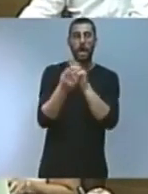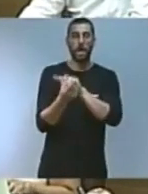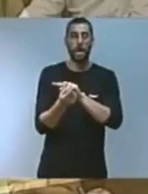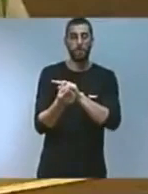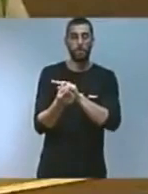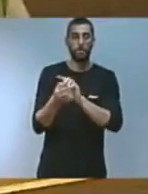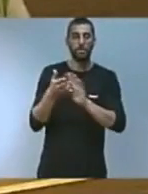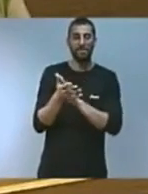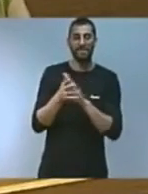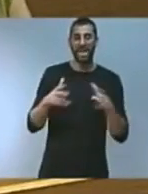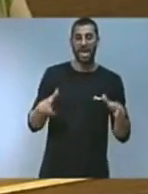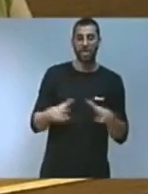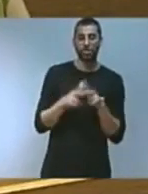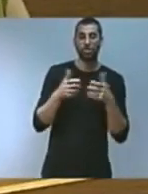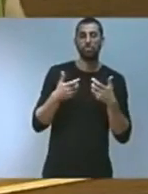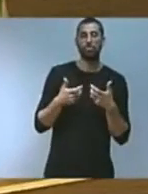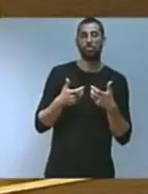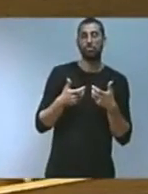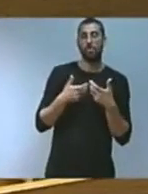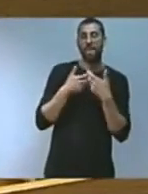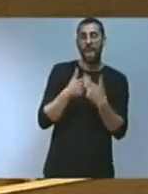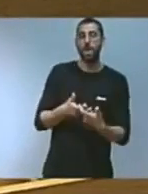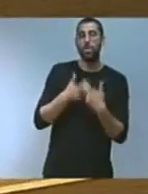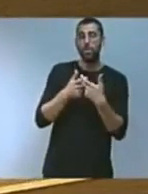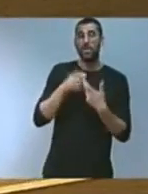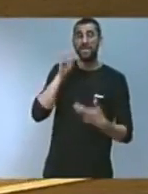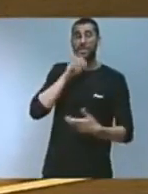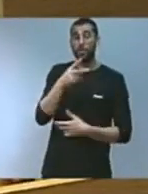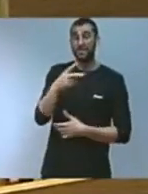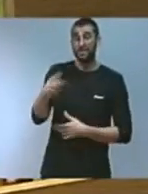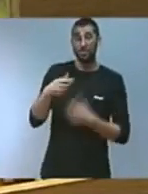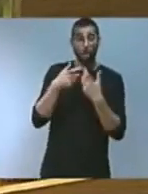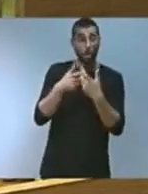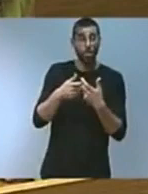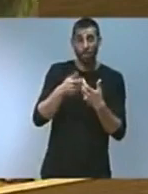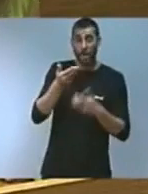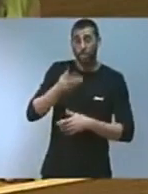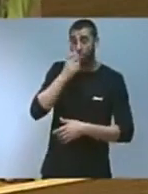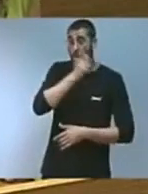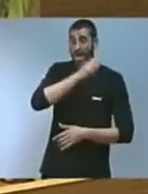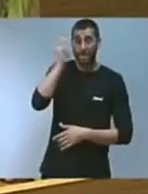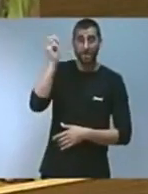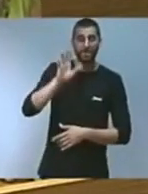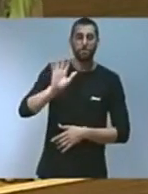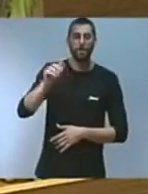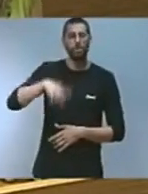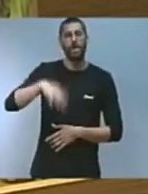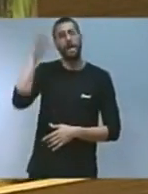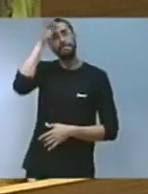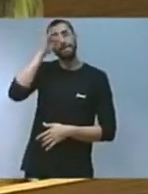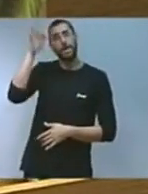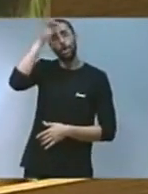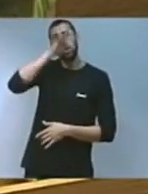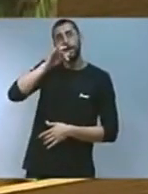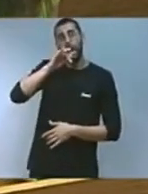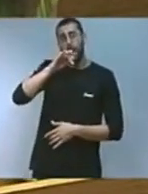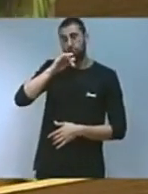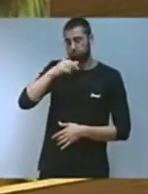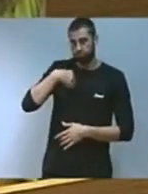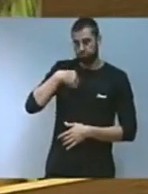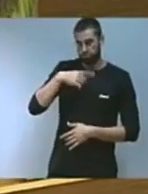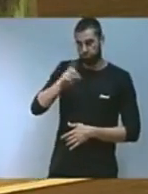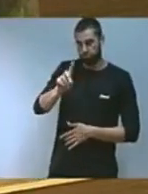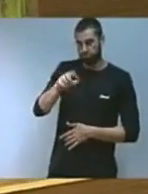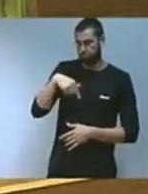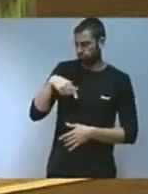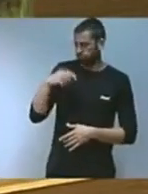important del segle XXI. Però, senyories, jo, no vinc així a teoritzar. Això ja s'ha fet prou. De